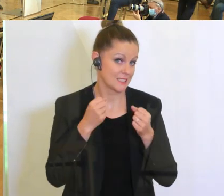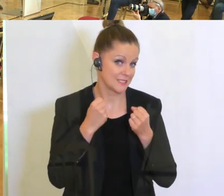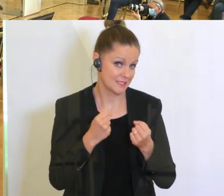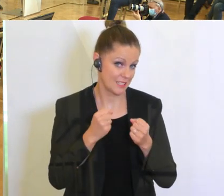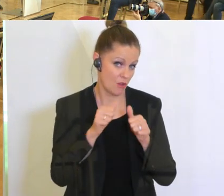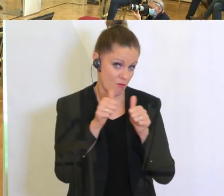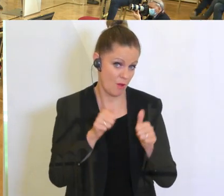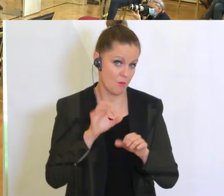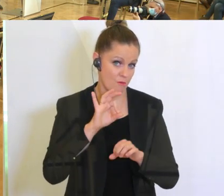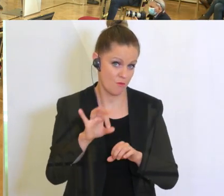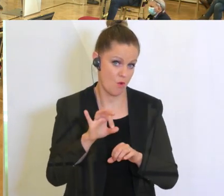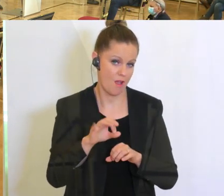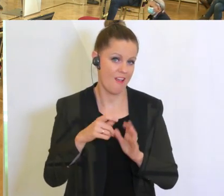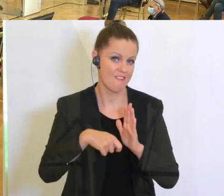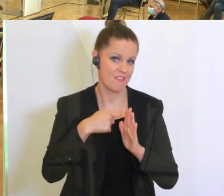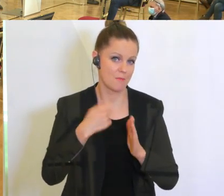für die Filmschaffenden.